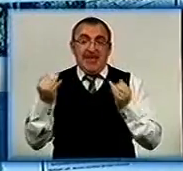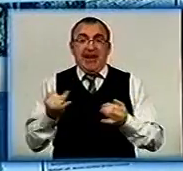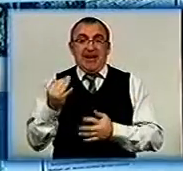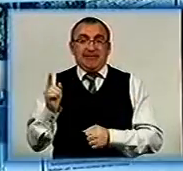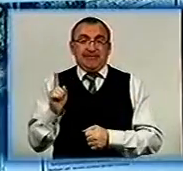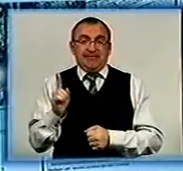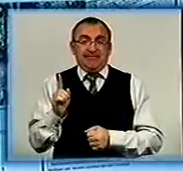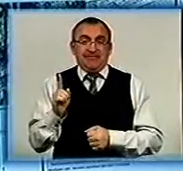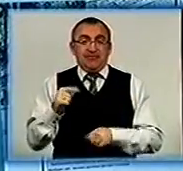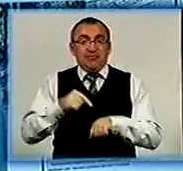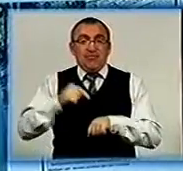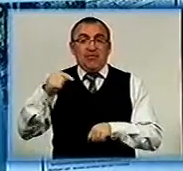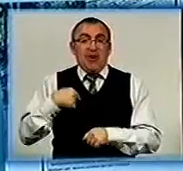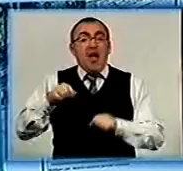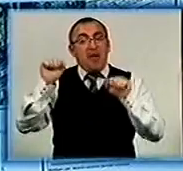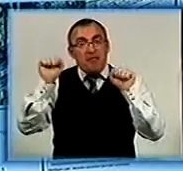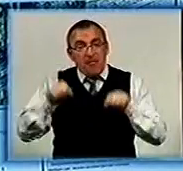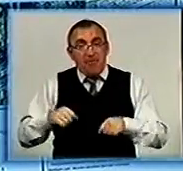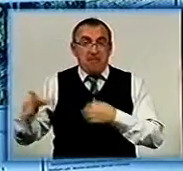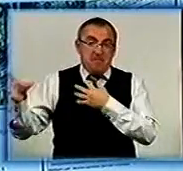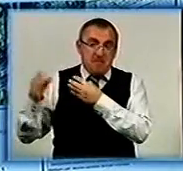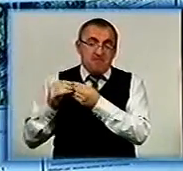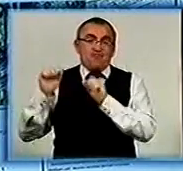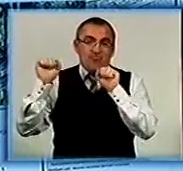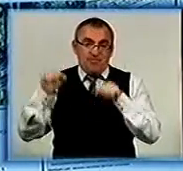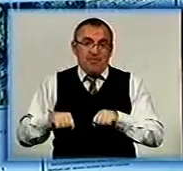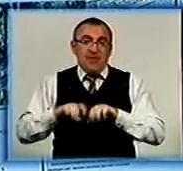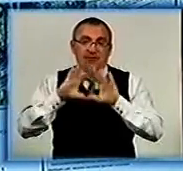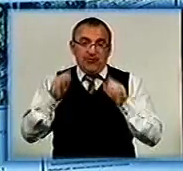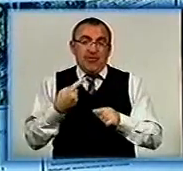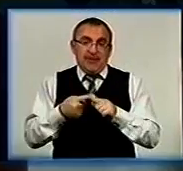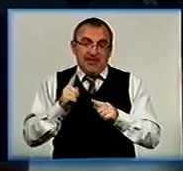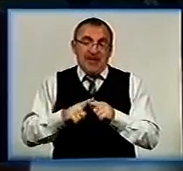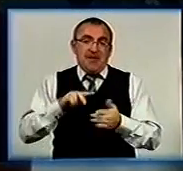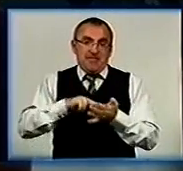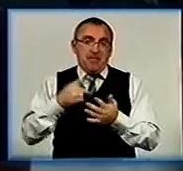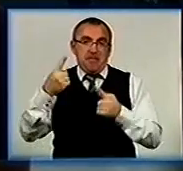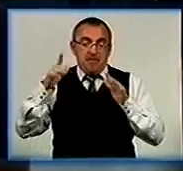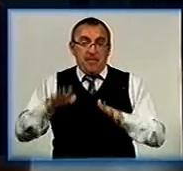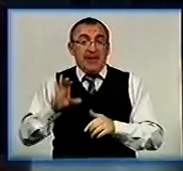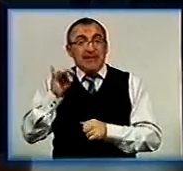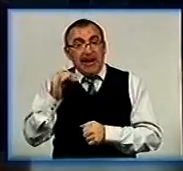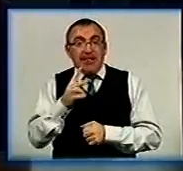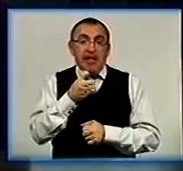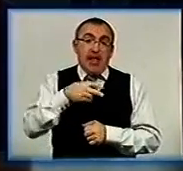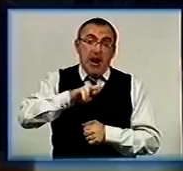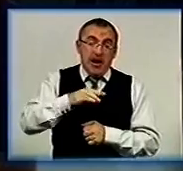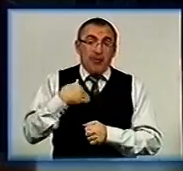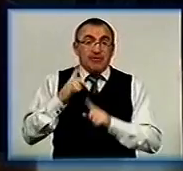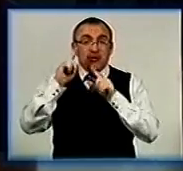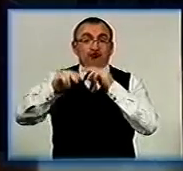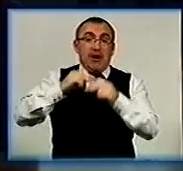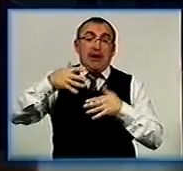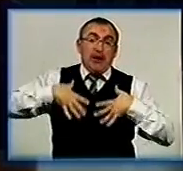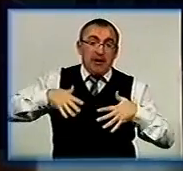чувство, що я можу чи ми можемо, все-таки було на першому місці. Спочатку Сергій та Наталія хотіли поїхати через Крим,